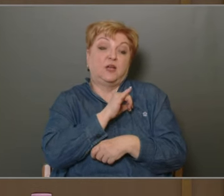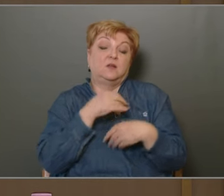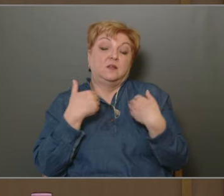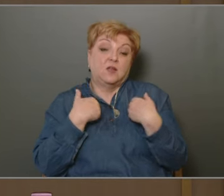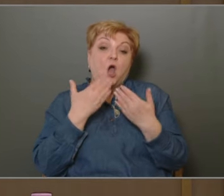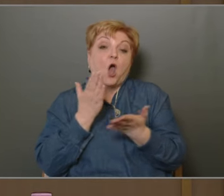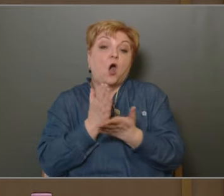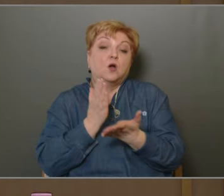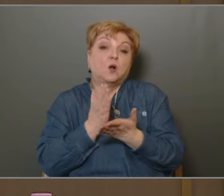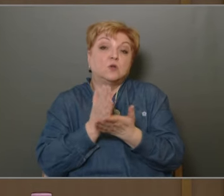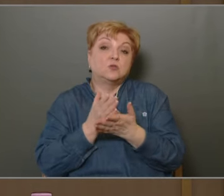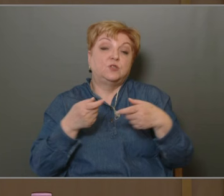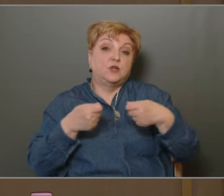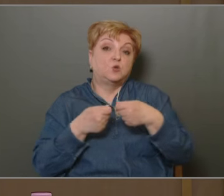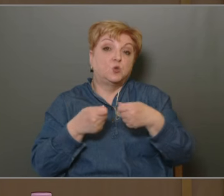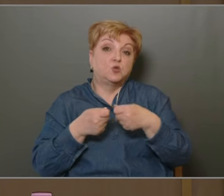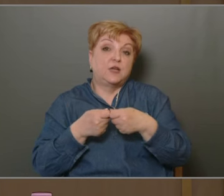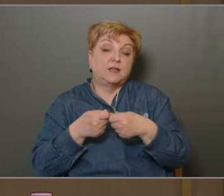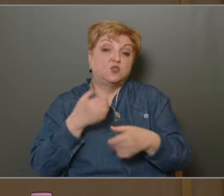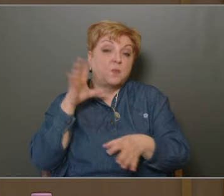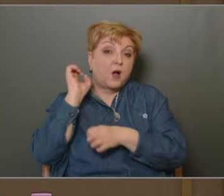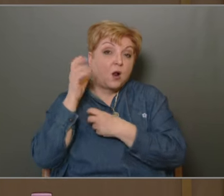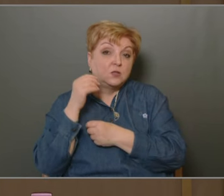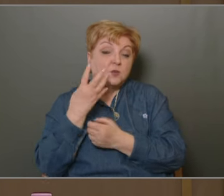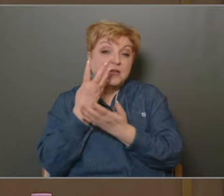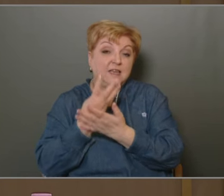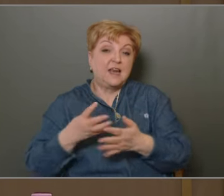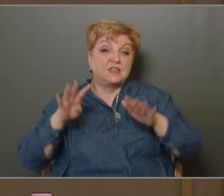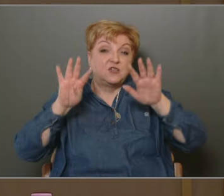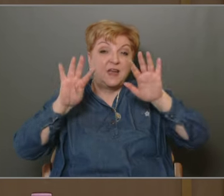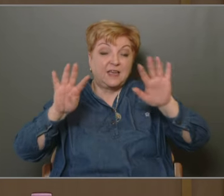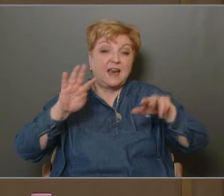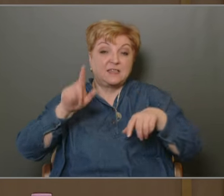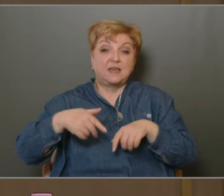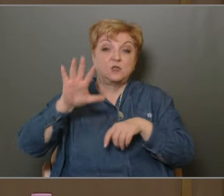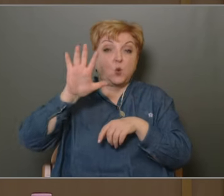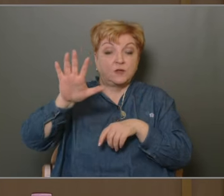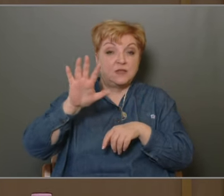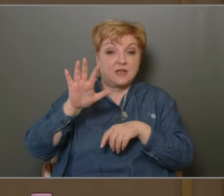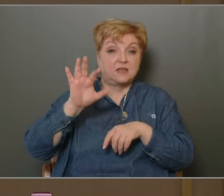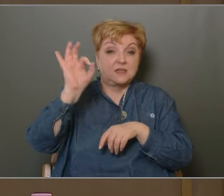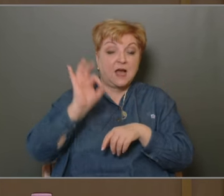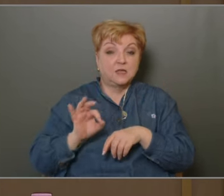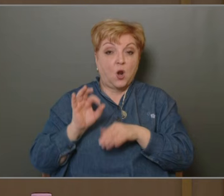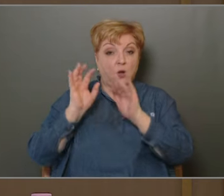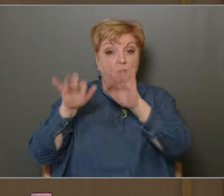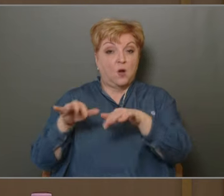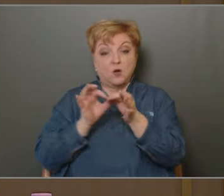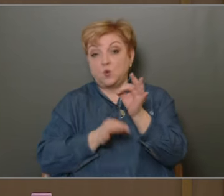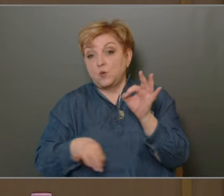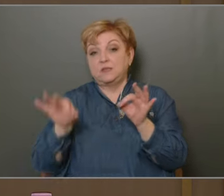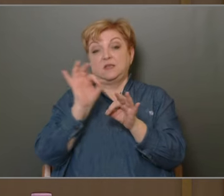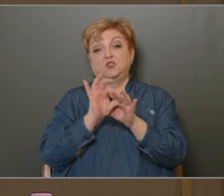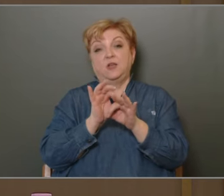alkalmazotti közösséget is meghallgattuk, 99,5%-ban támogatja az alkalmazotti közösség, tehát összességében